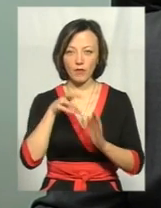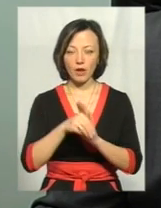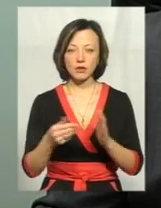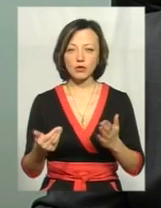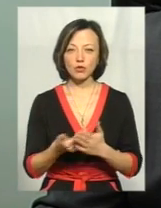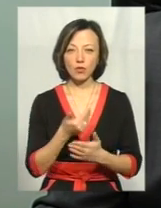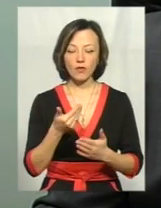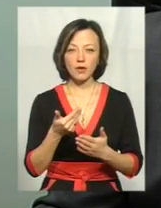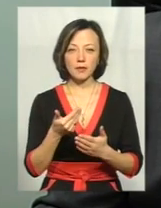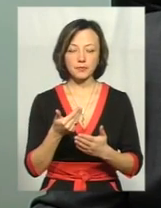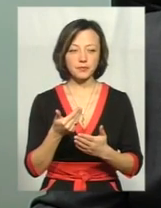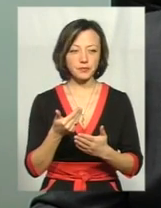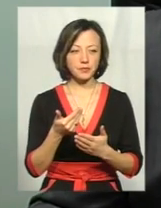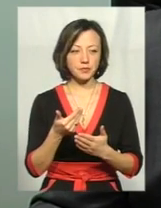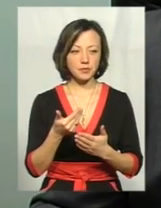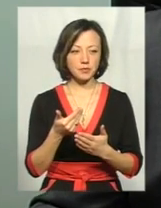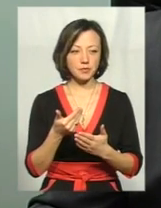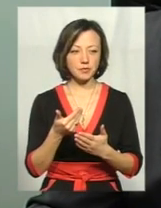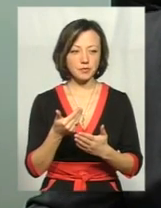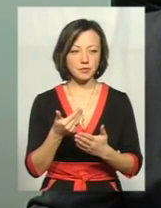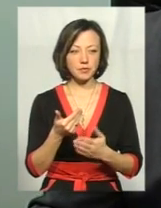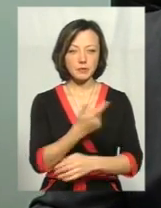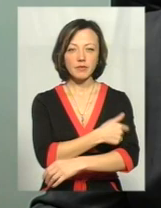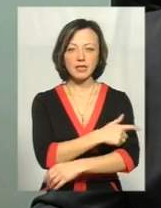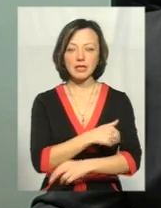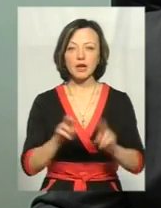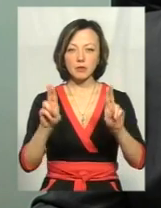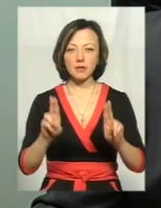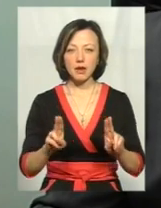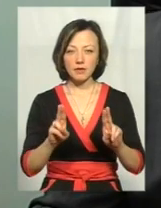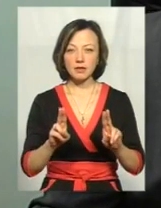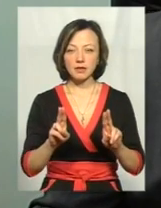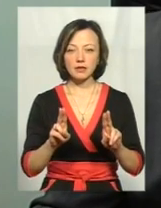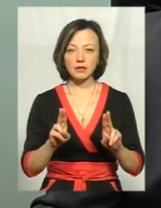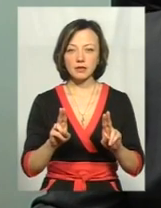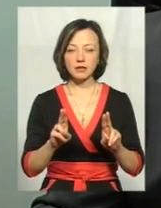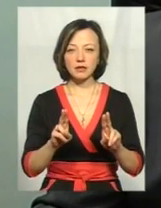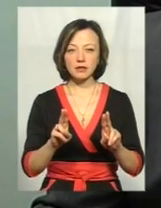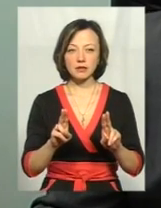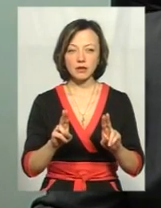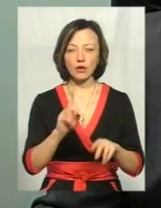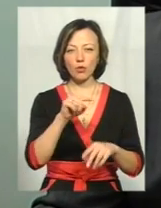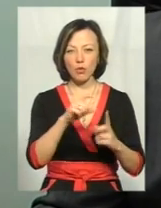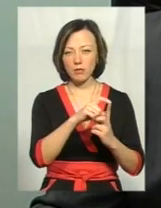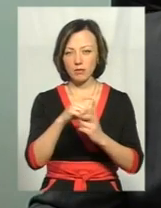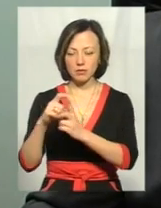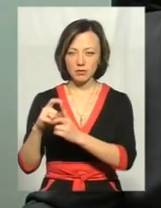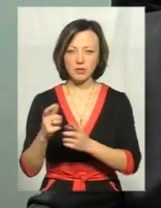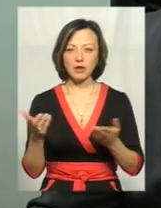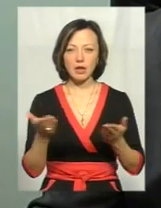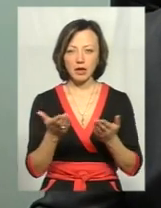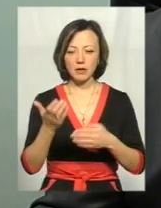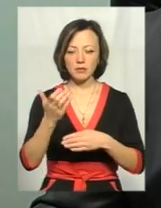нові санітарні правила. Це Десанпін 2.2.4.71.10, який